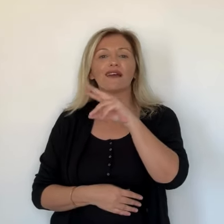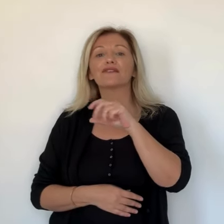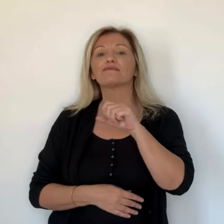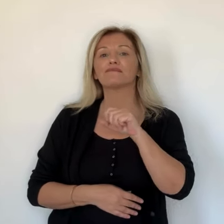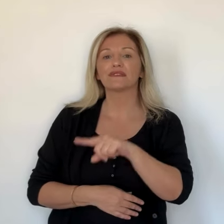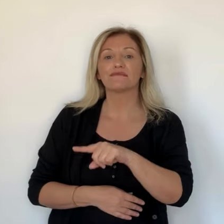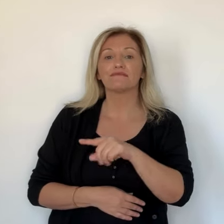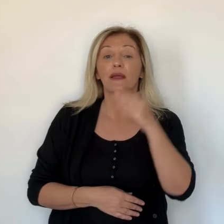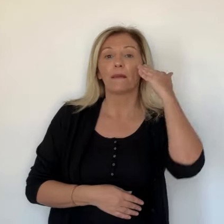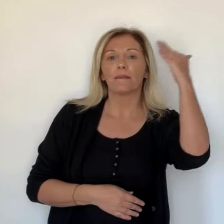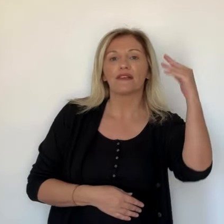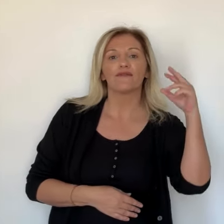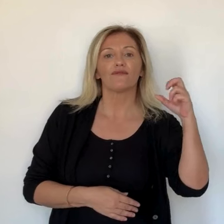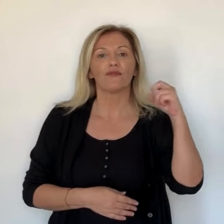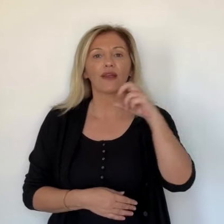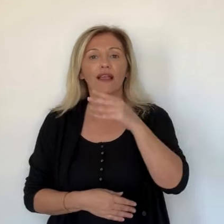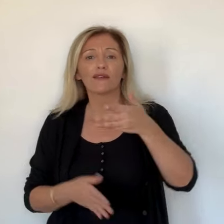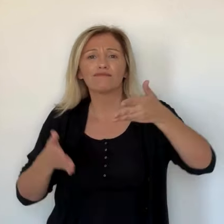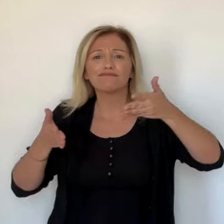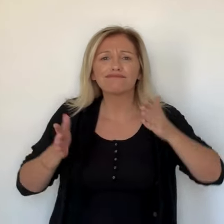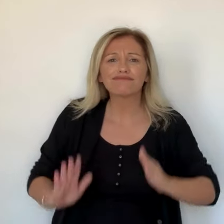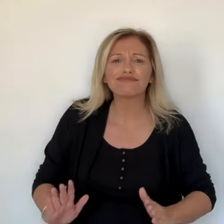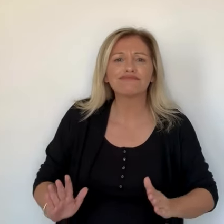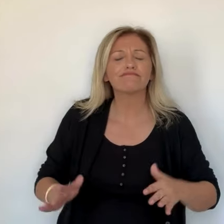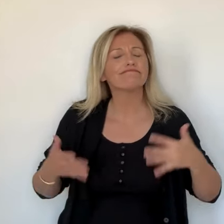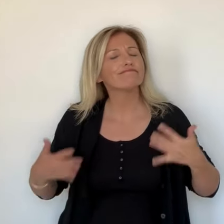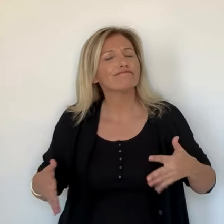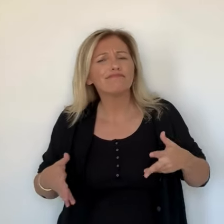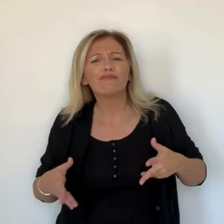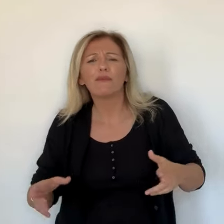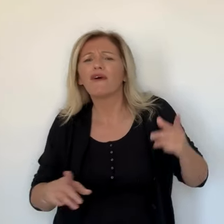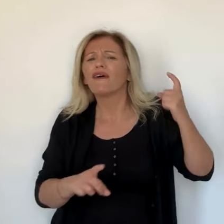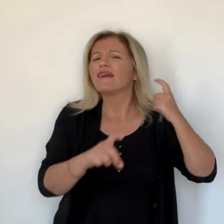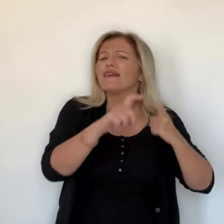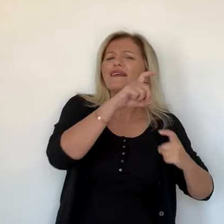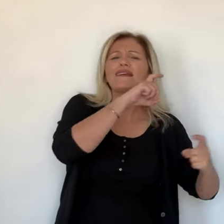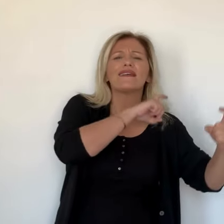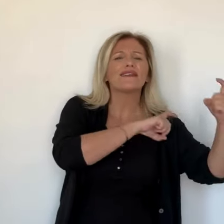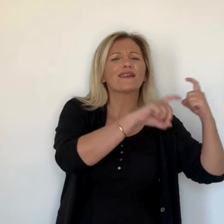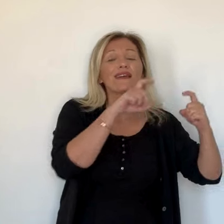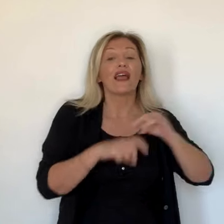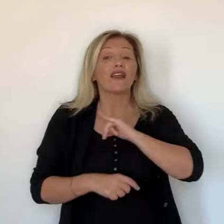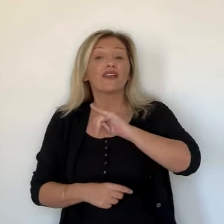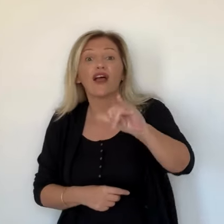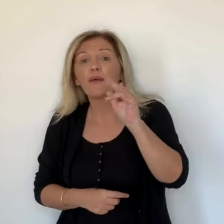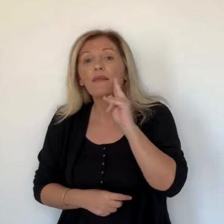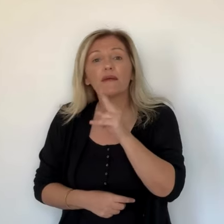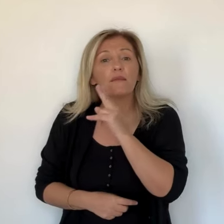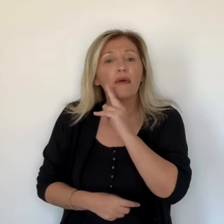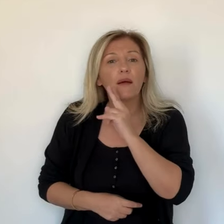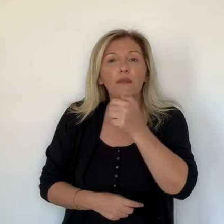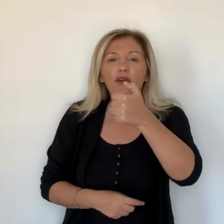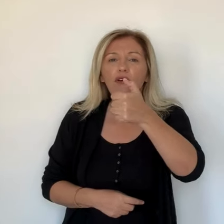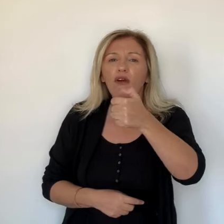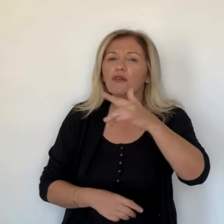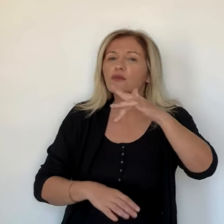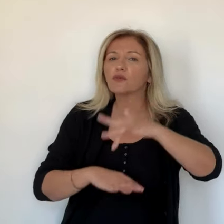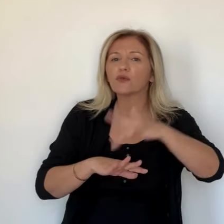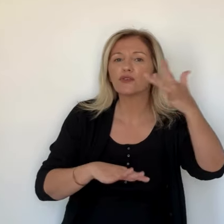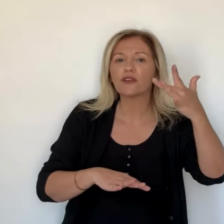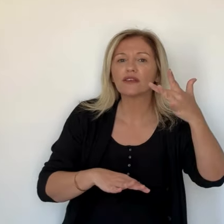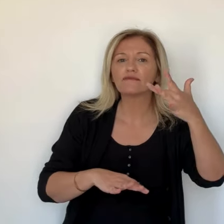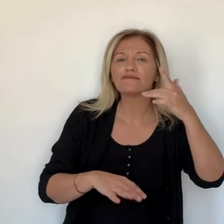les conditions de ce voyage officiel. Un déplacement, oui, qui constituerait une première historique. Jamais un pape en